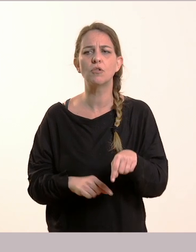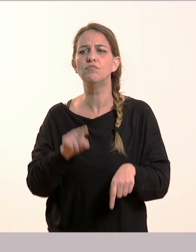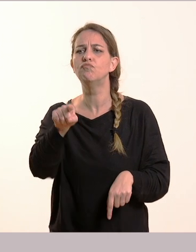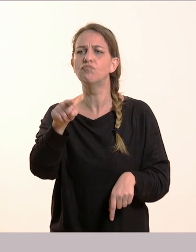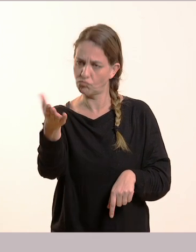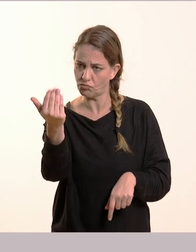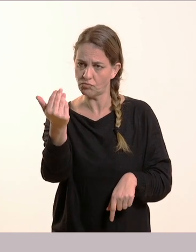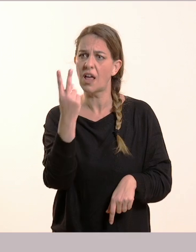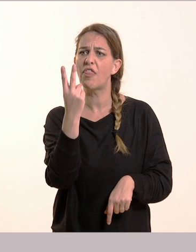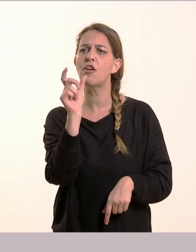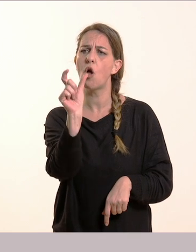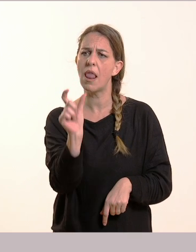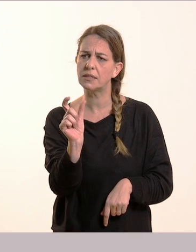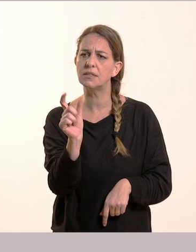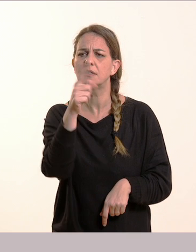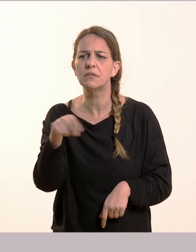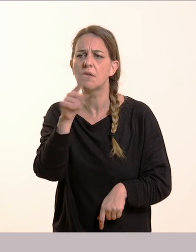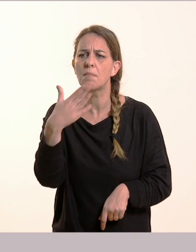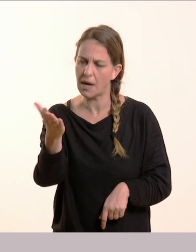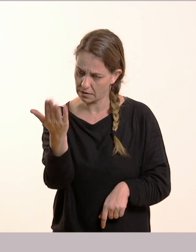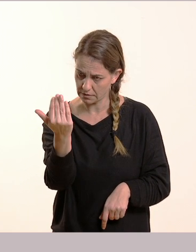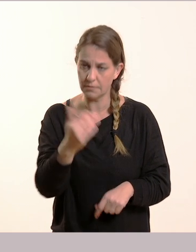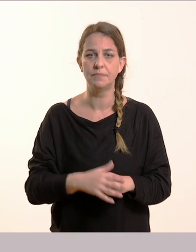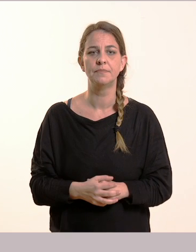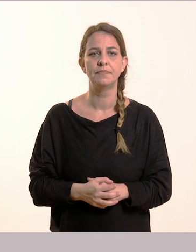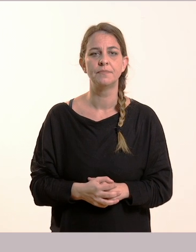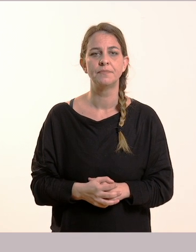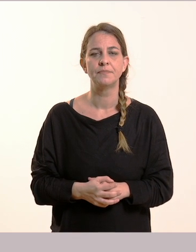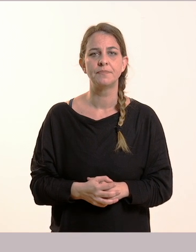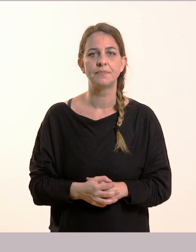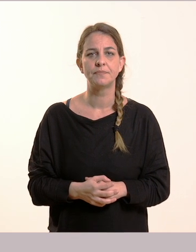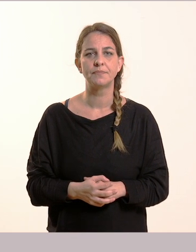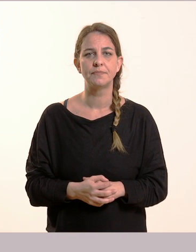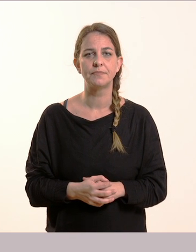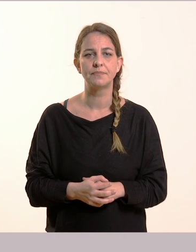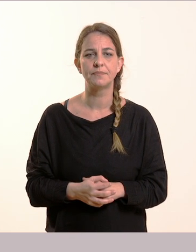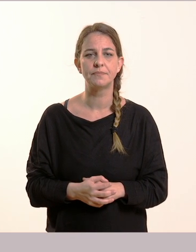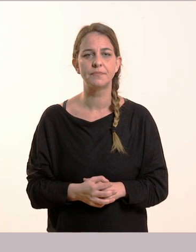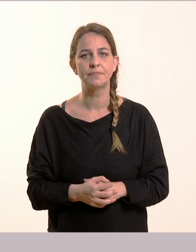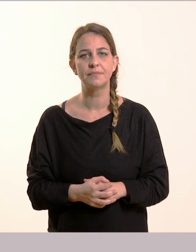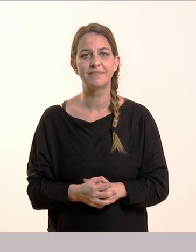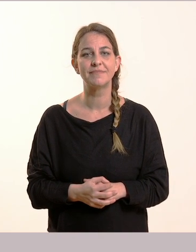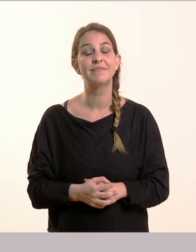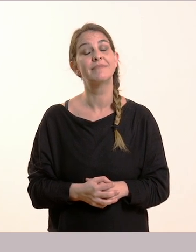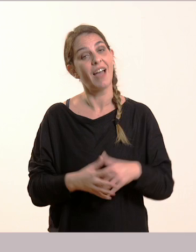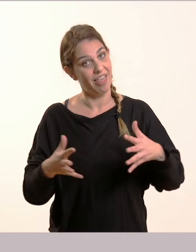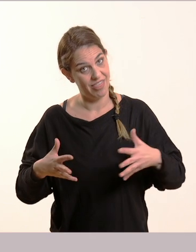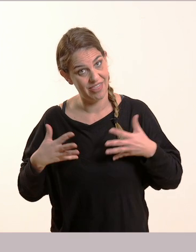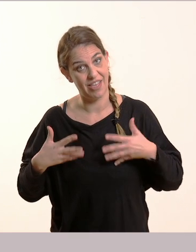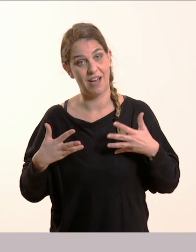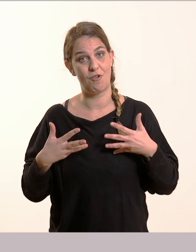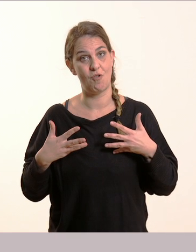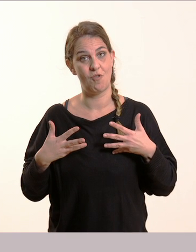λεξούλες ή εκφρασούλες που κύκλωσες! Μμμ, σε ακούω! Θα χαρώ να σε έχω μαθεί!